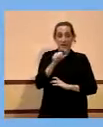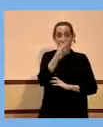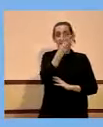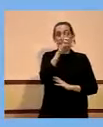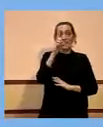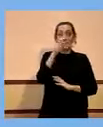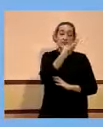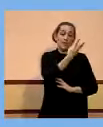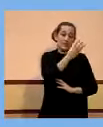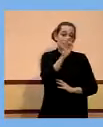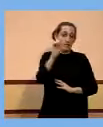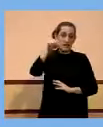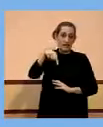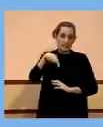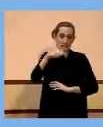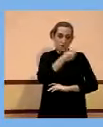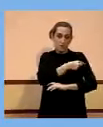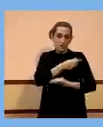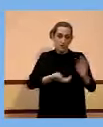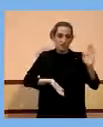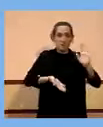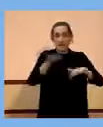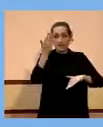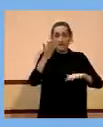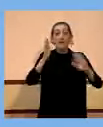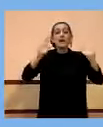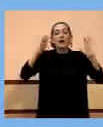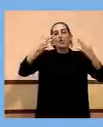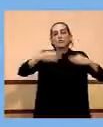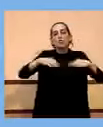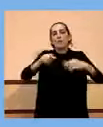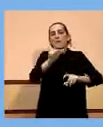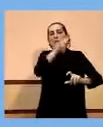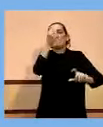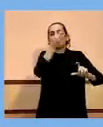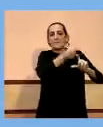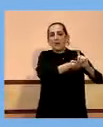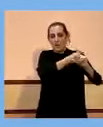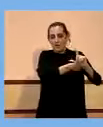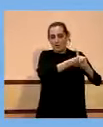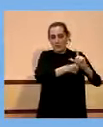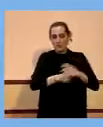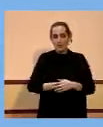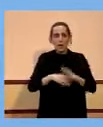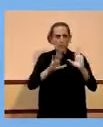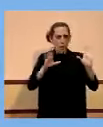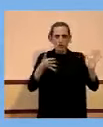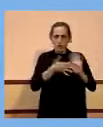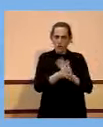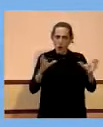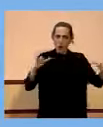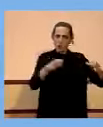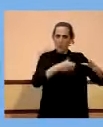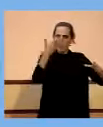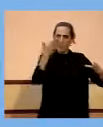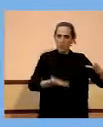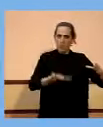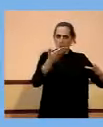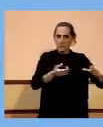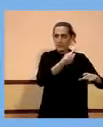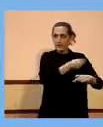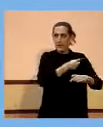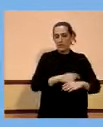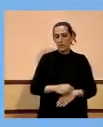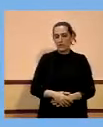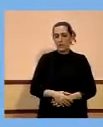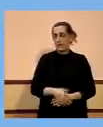majoritàriament de primeres dosis, però un conjunt molt important de vacunes i des de l'inici les que ja